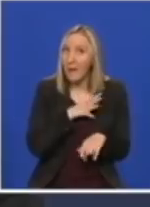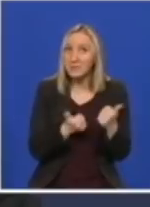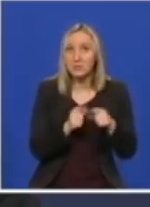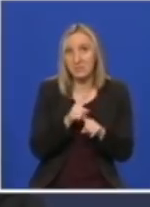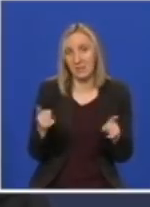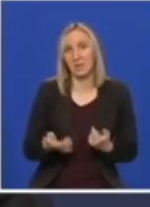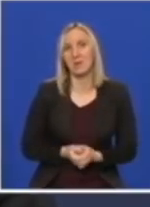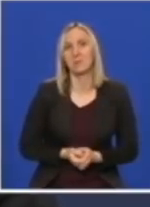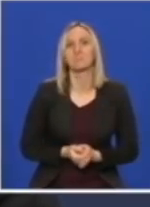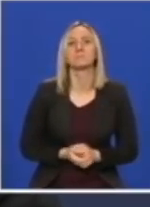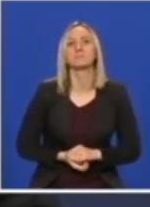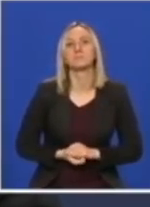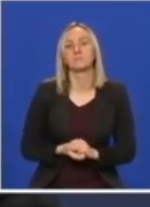ili ne?